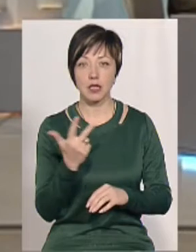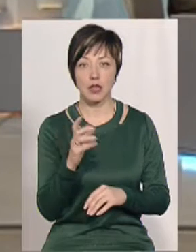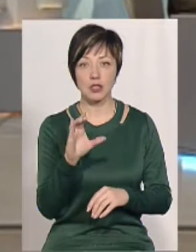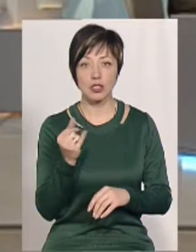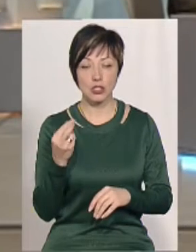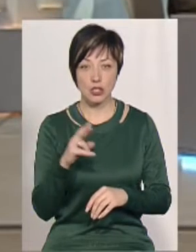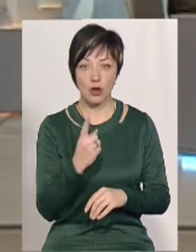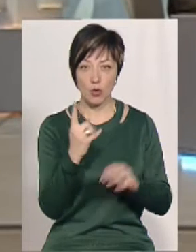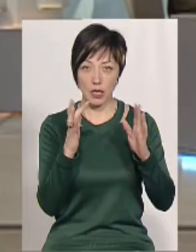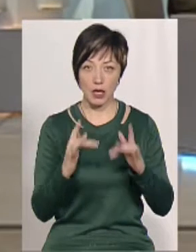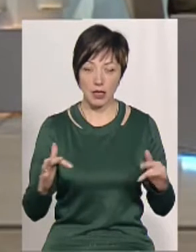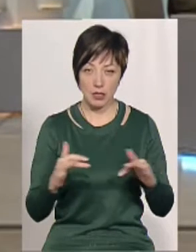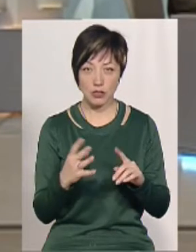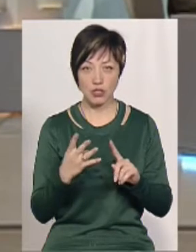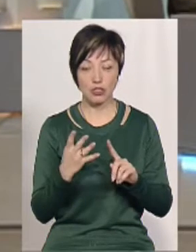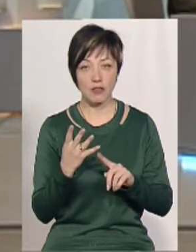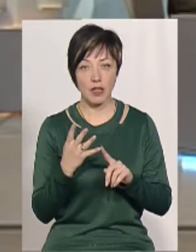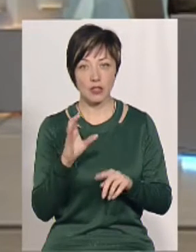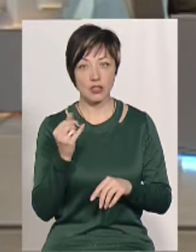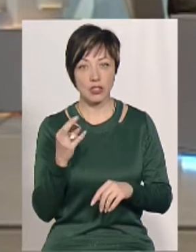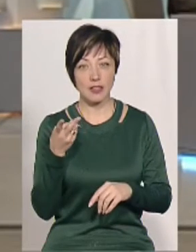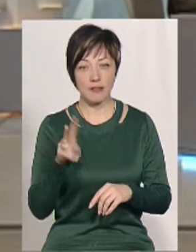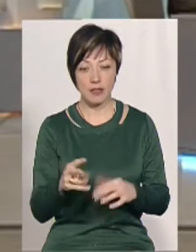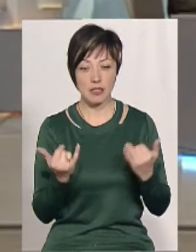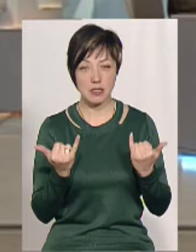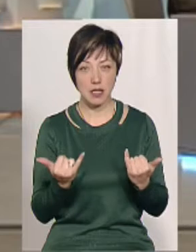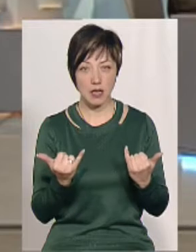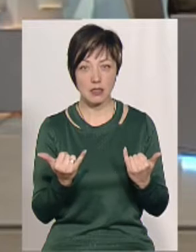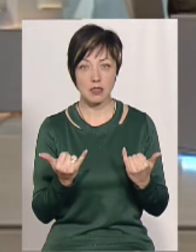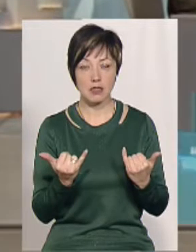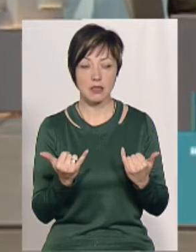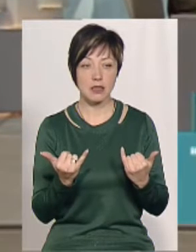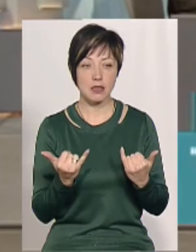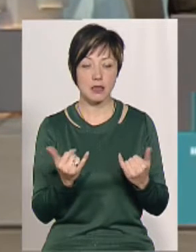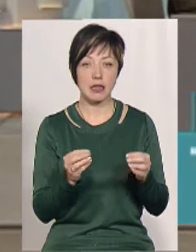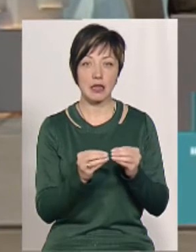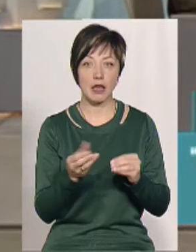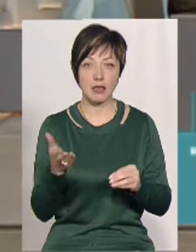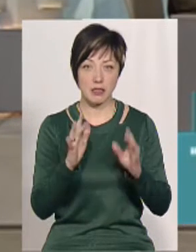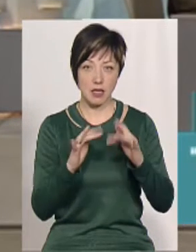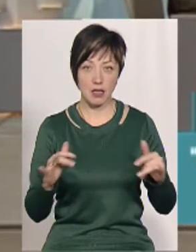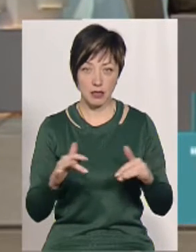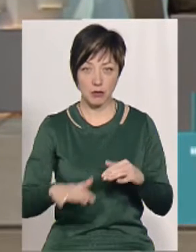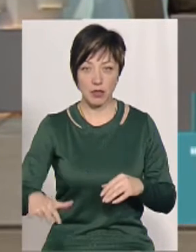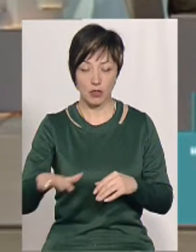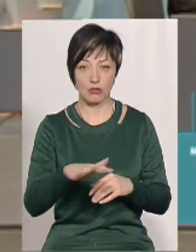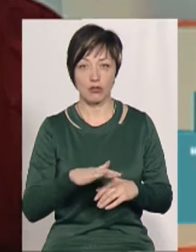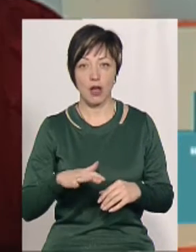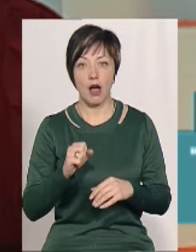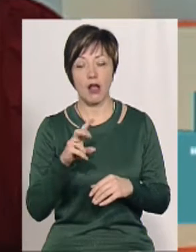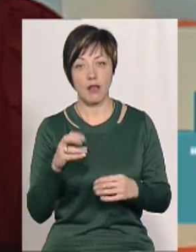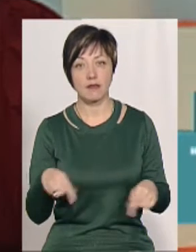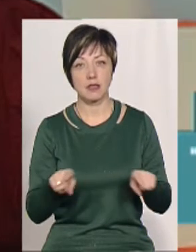січня, там одна ялинка, четвертого ми вже дві. От зараз ми вже забираємо там 10 ялинок з майданчика.